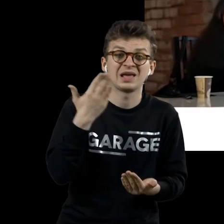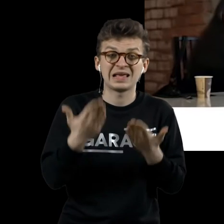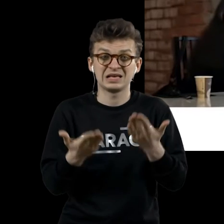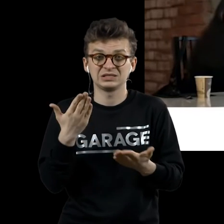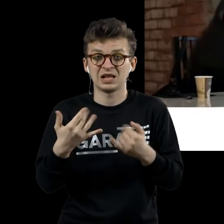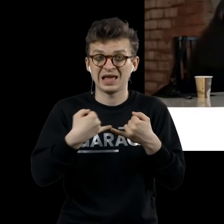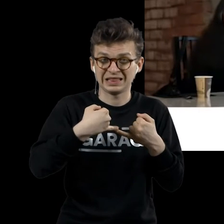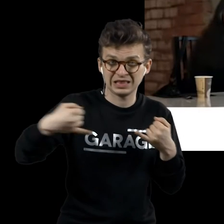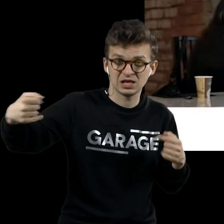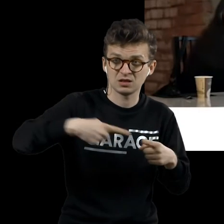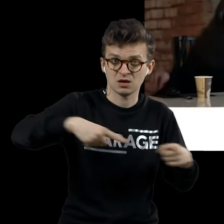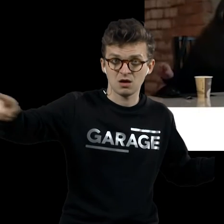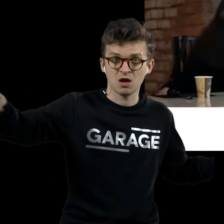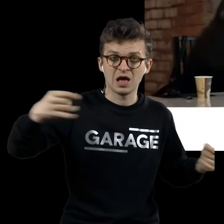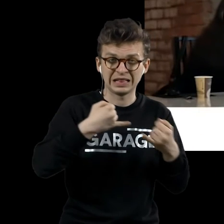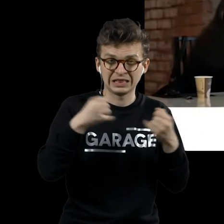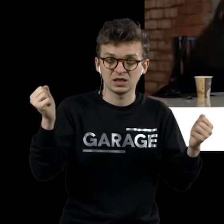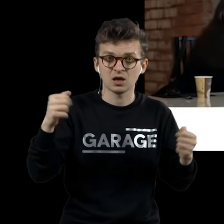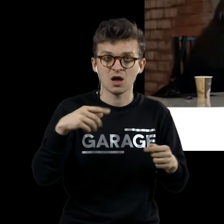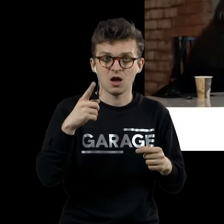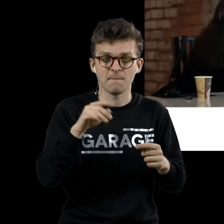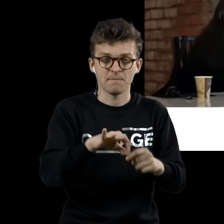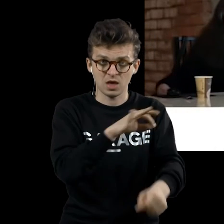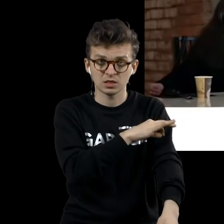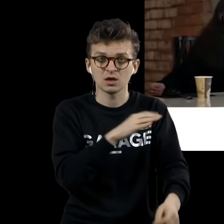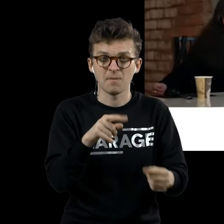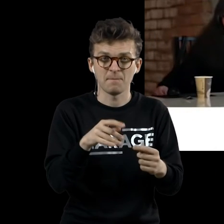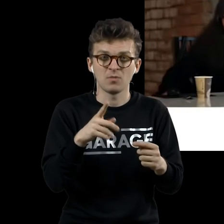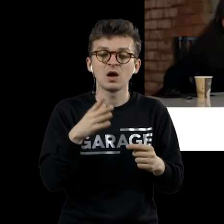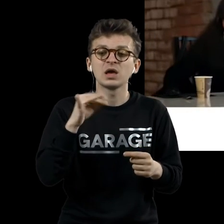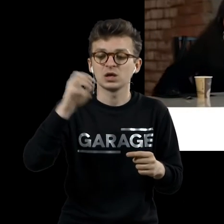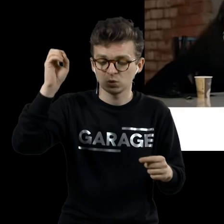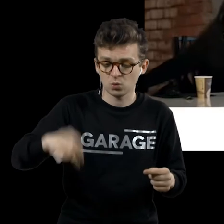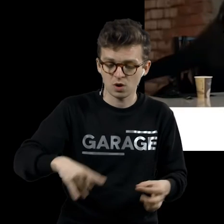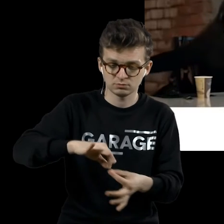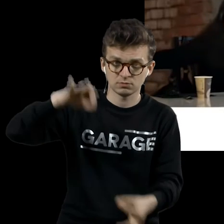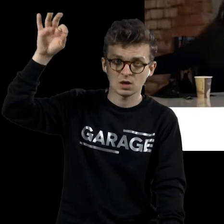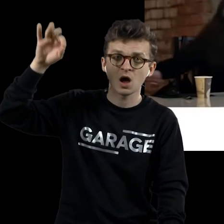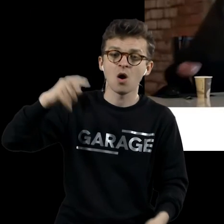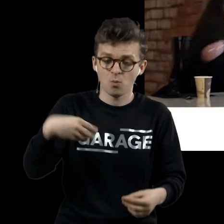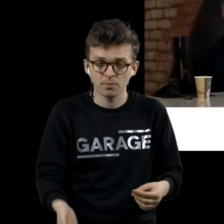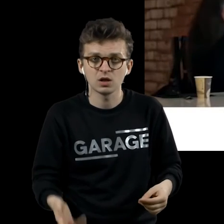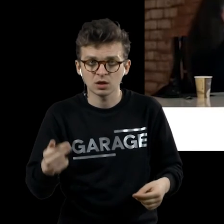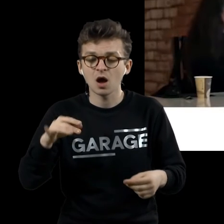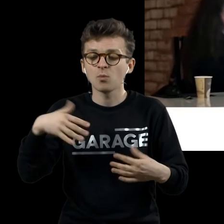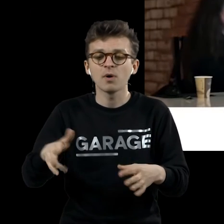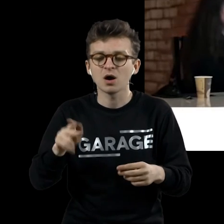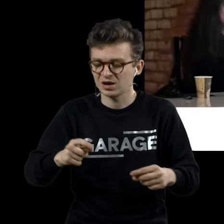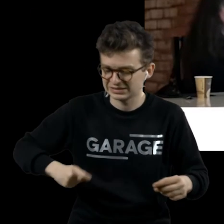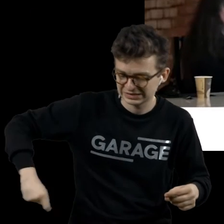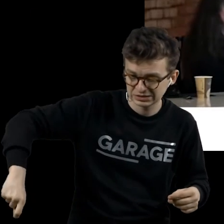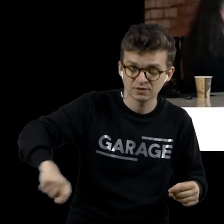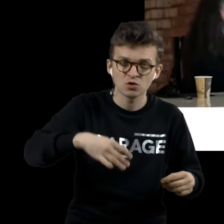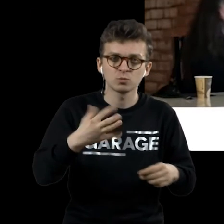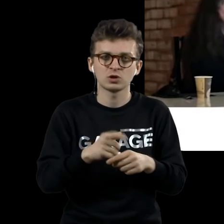нитку длиною в метр и бросить ее с высоты в один метр? Нитка падает. Дальше то, как она упала, очерчивается. Получаются вот такие